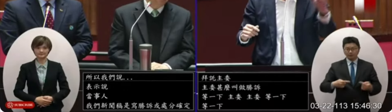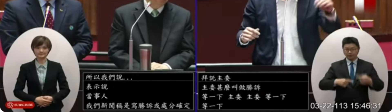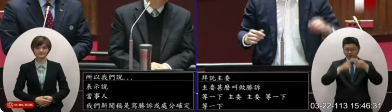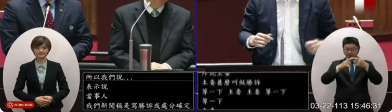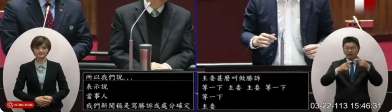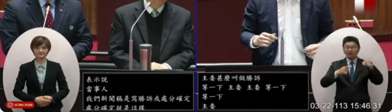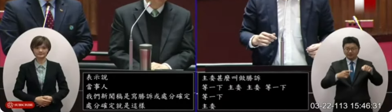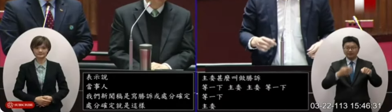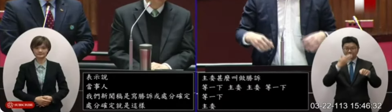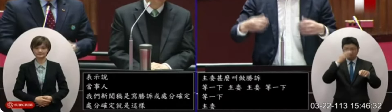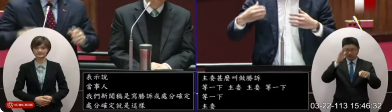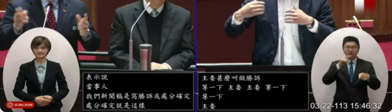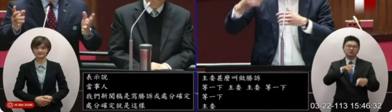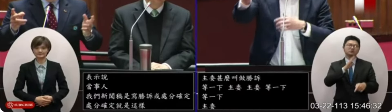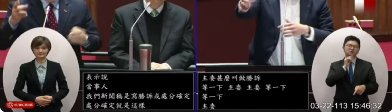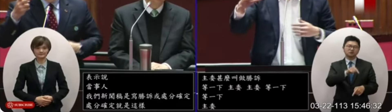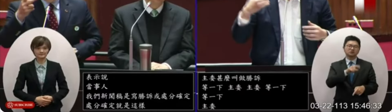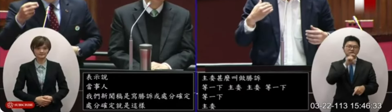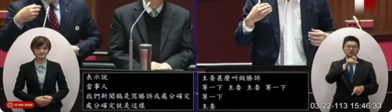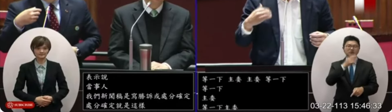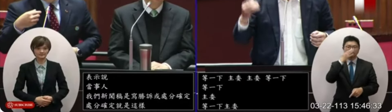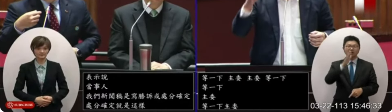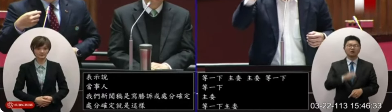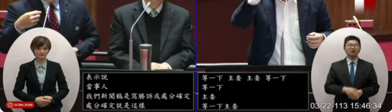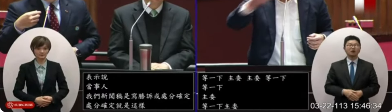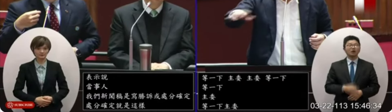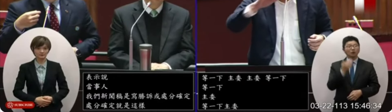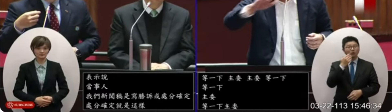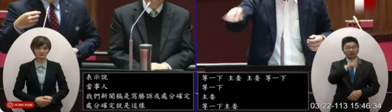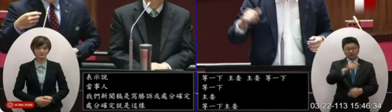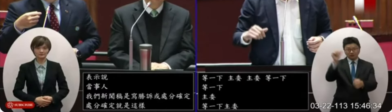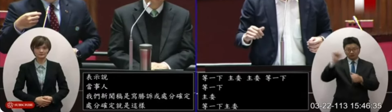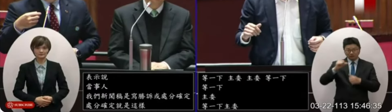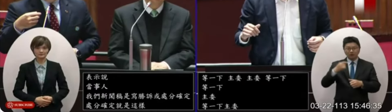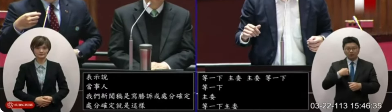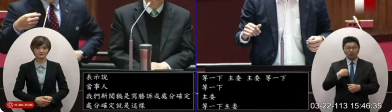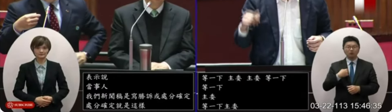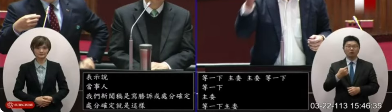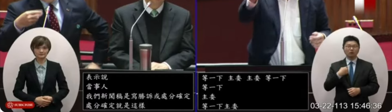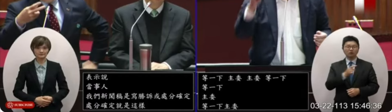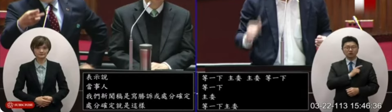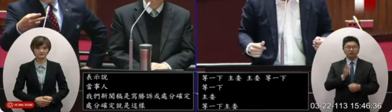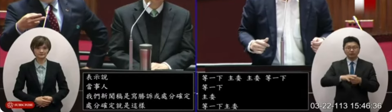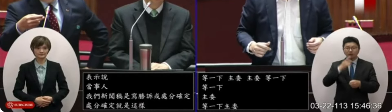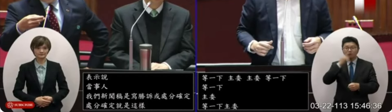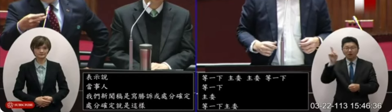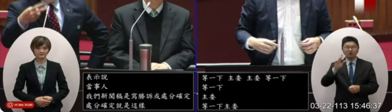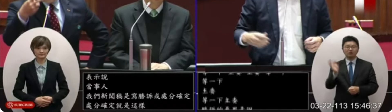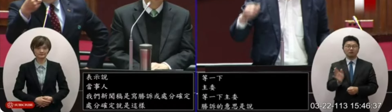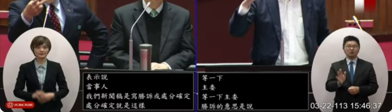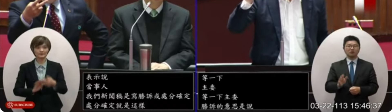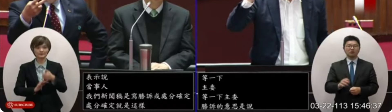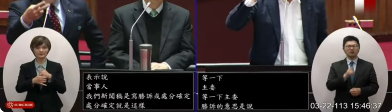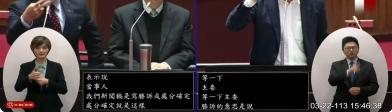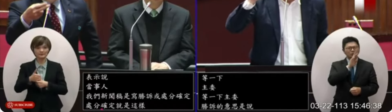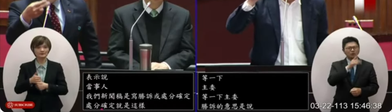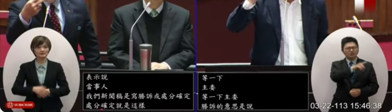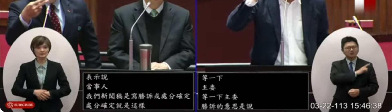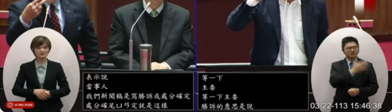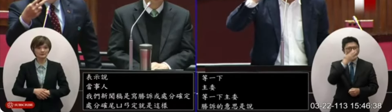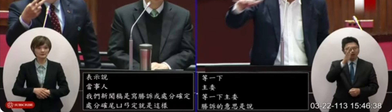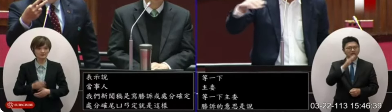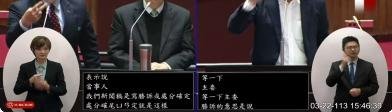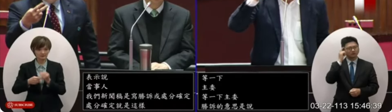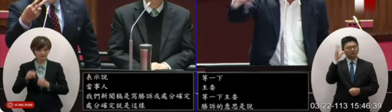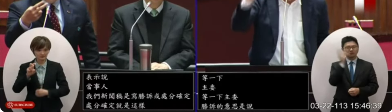司你贏的這叫勝訴嘛還有說你裁罰我我不去打官司然後你說你勝訴那你每次